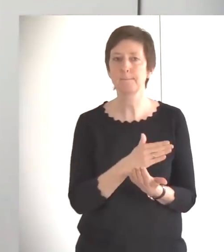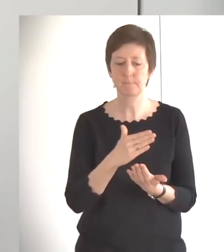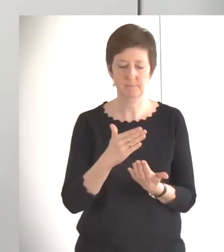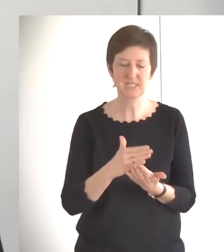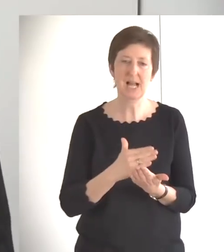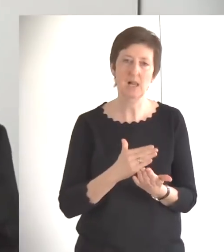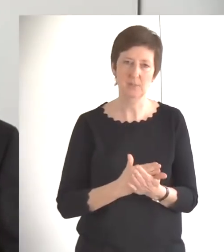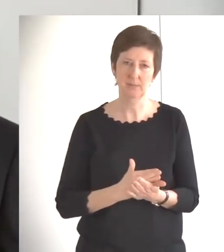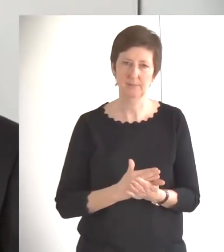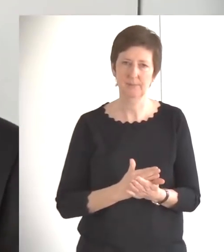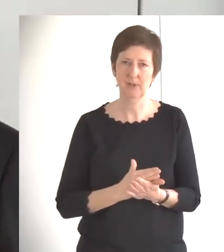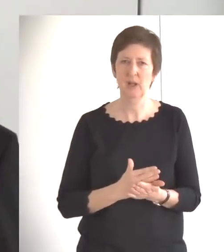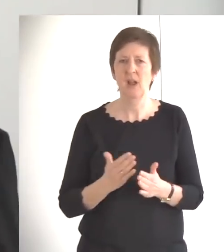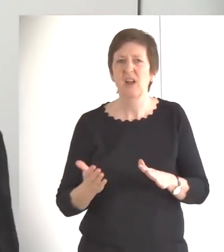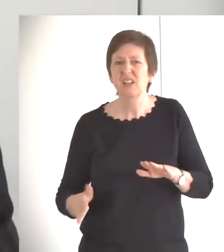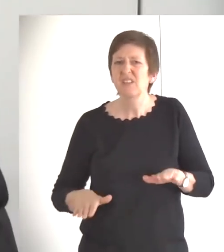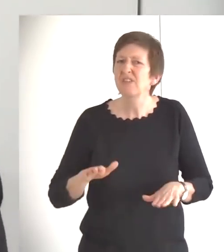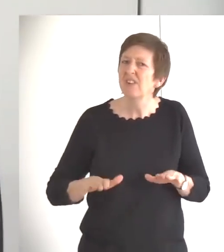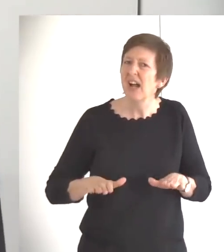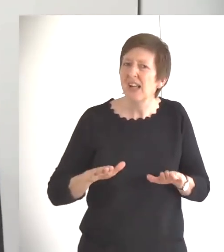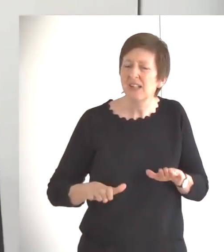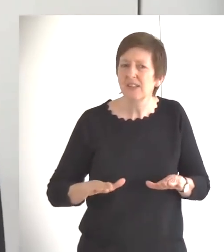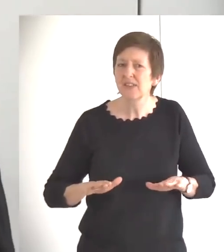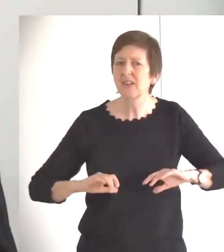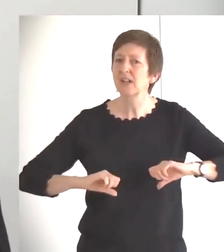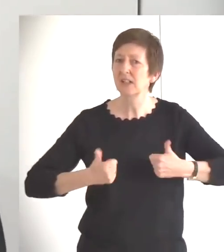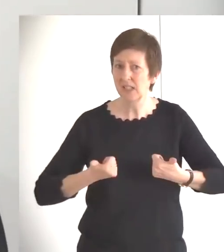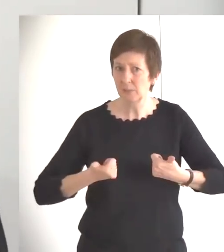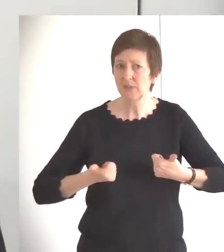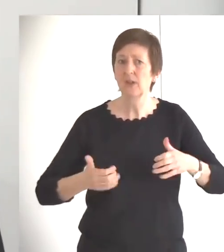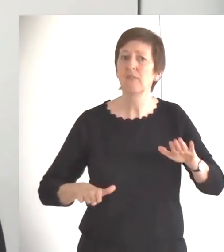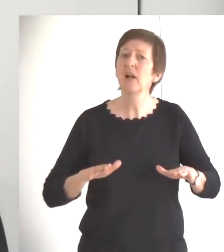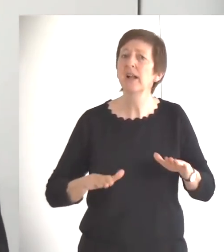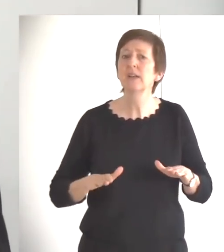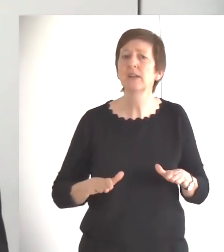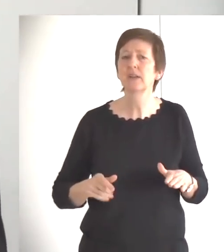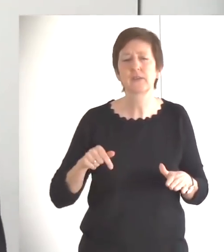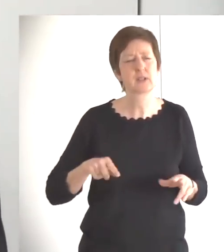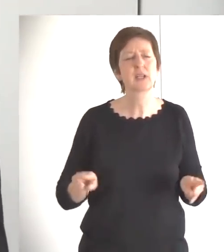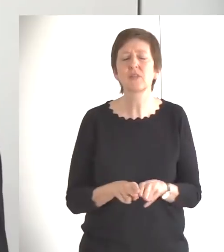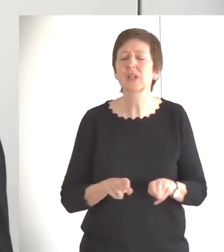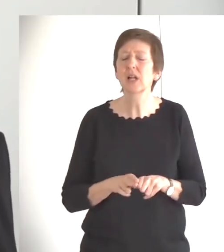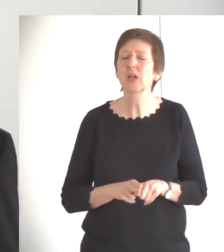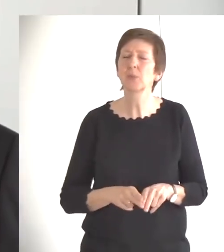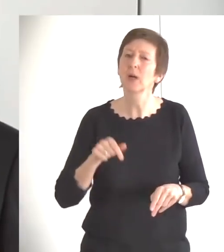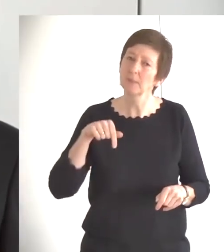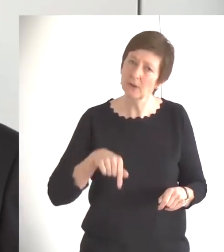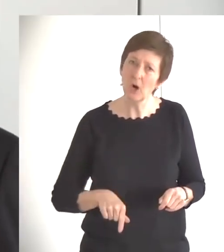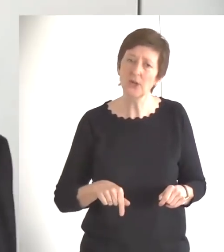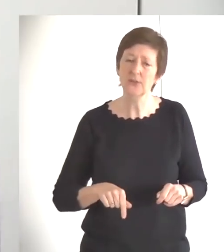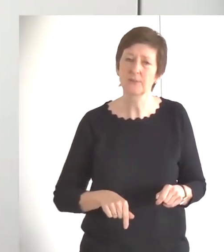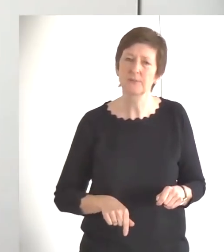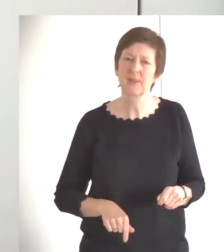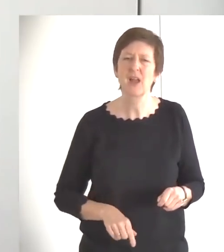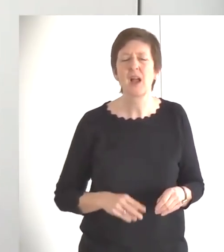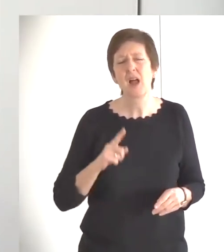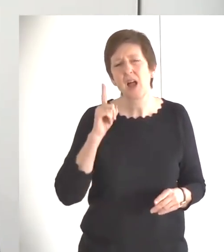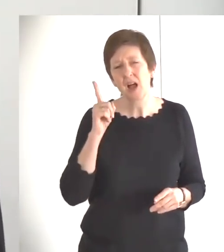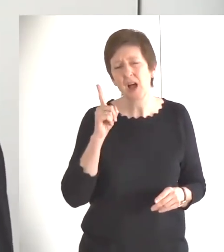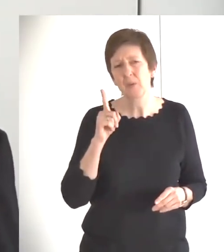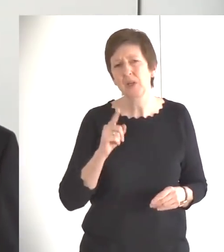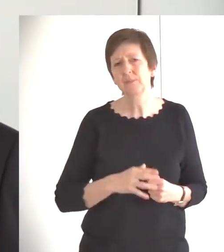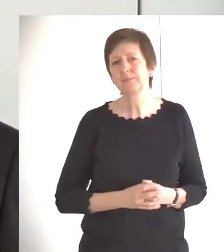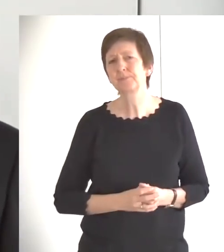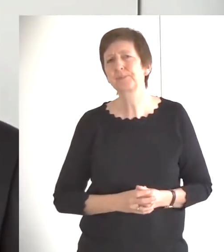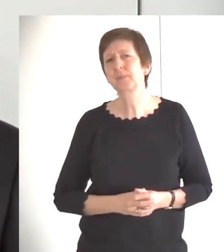die Verhältnisse, die sind natürlich mit den heutigen nicht vergleichbar. Aber doch gibt es so ein paar Schlussfolgerungen, ihr